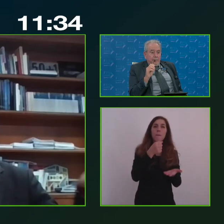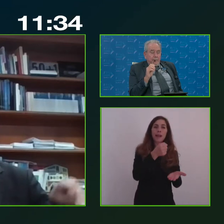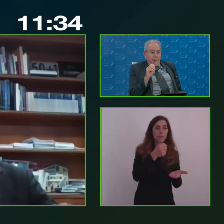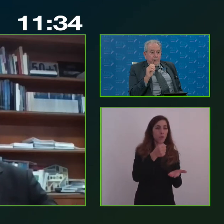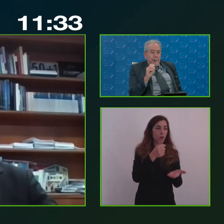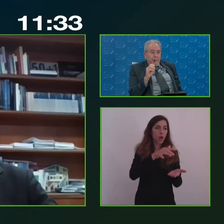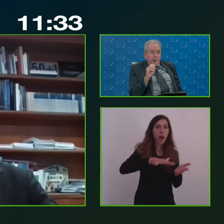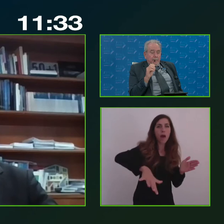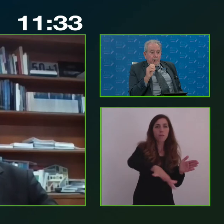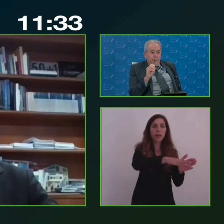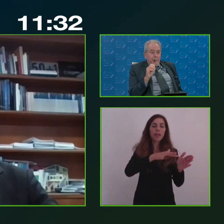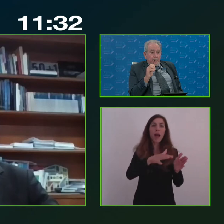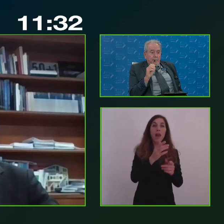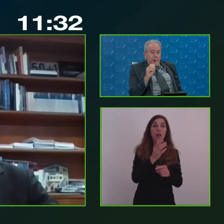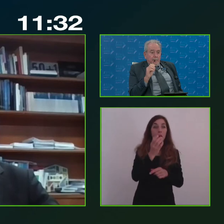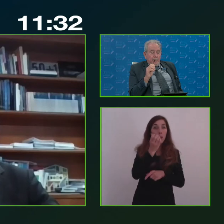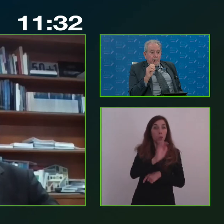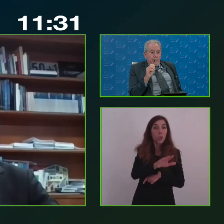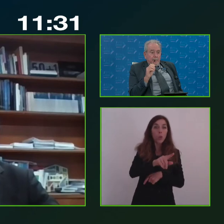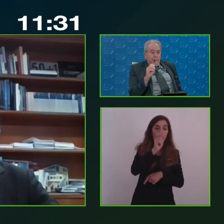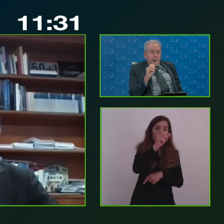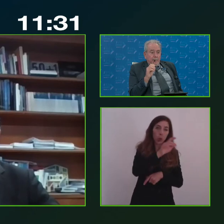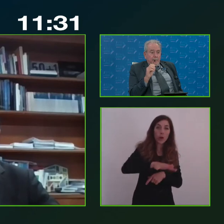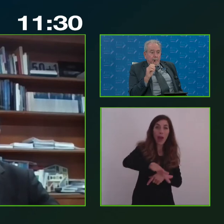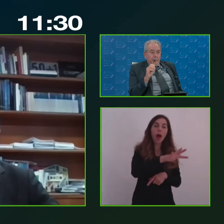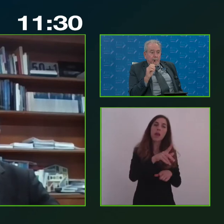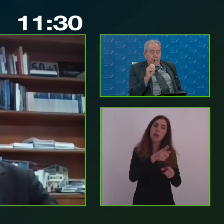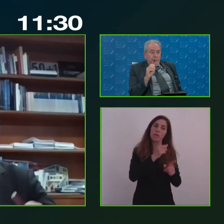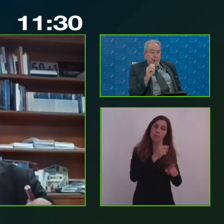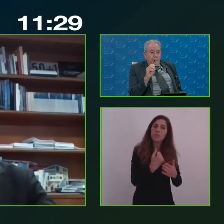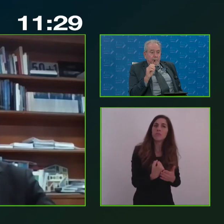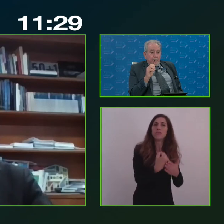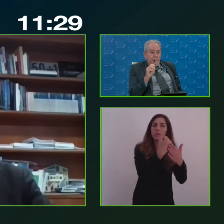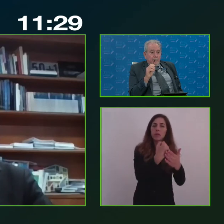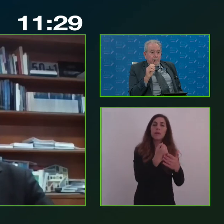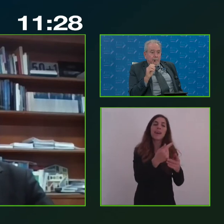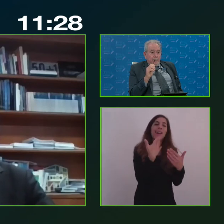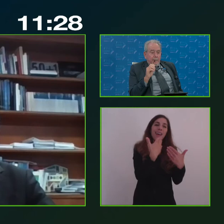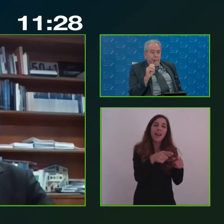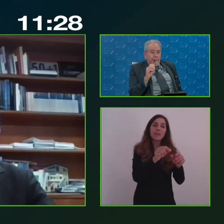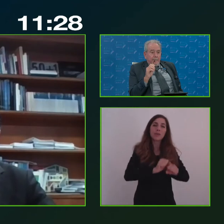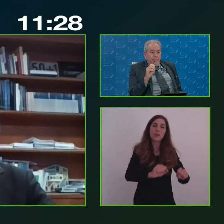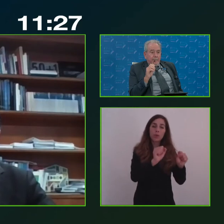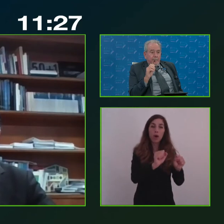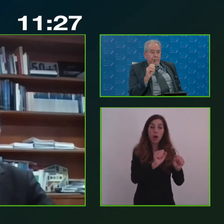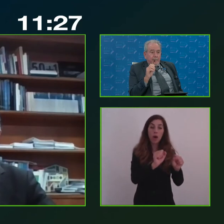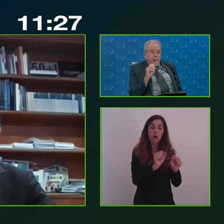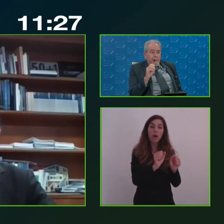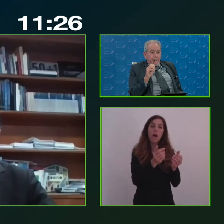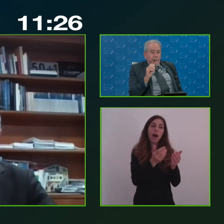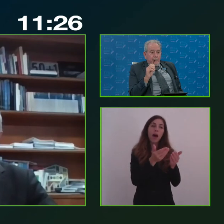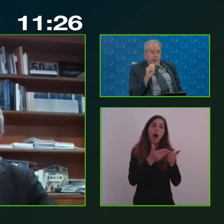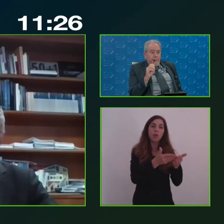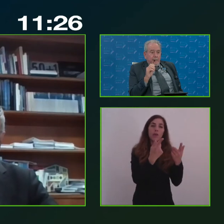che possono in qualche modo favorire il restart, diciamo così, per restare sul nome dell'iniziativa.